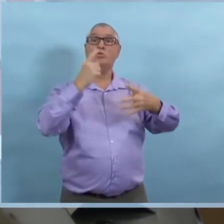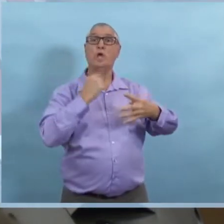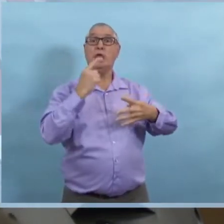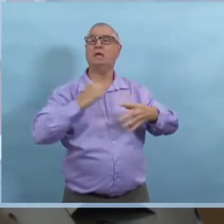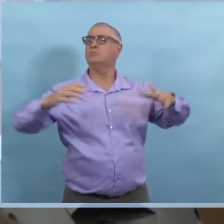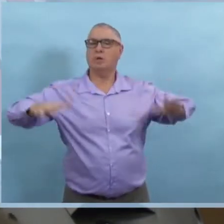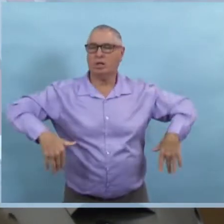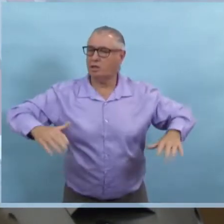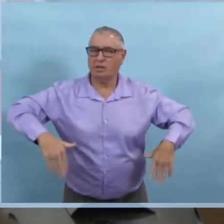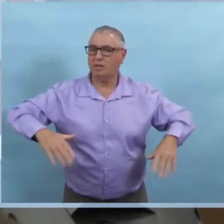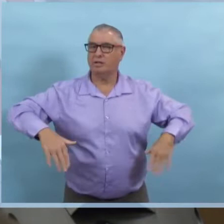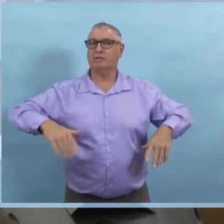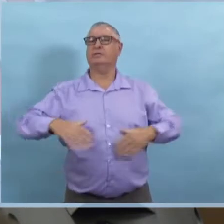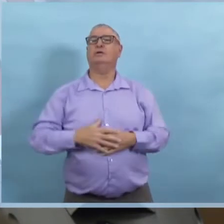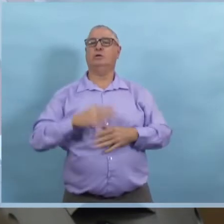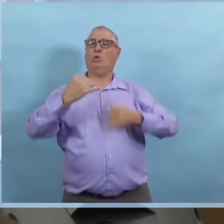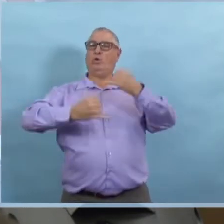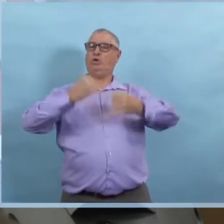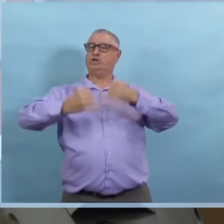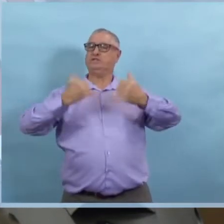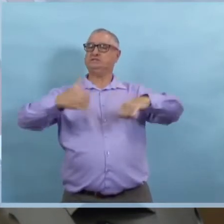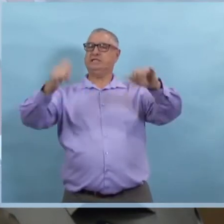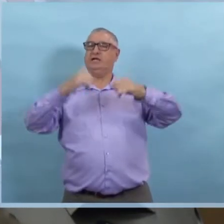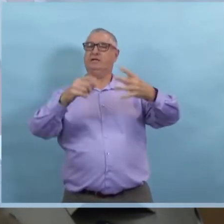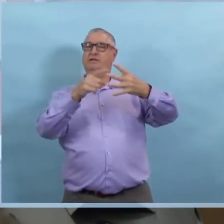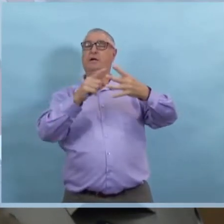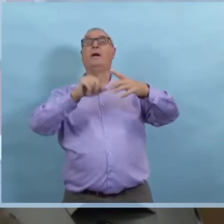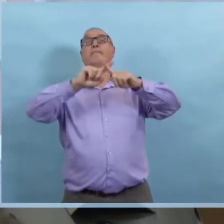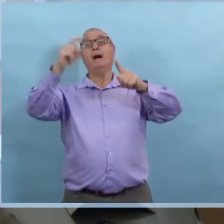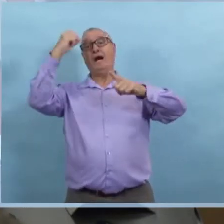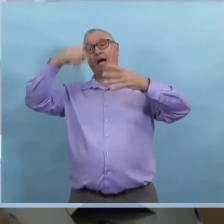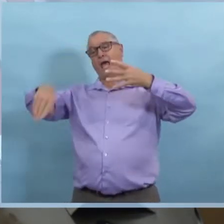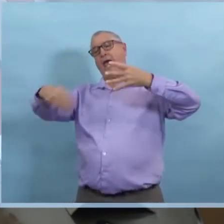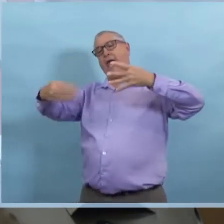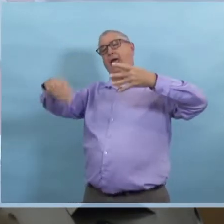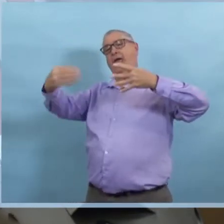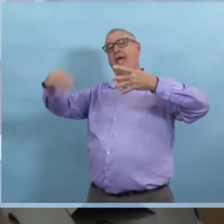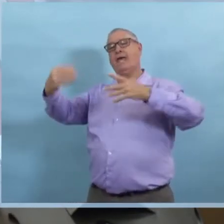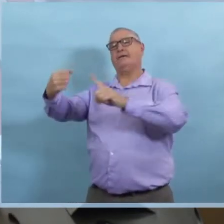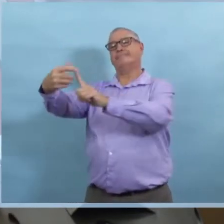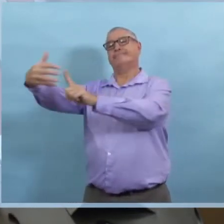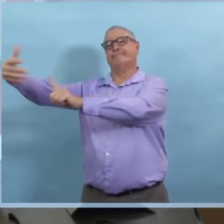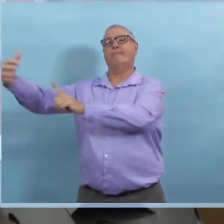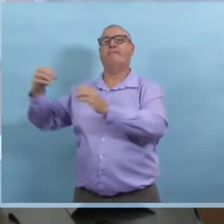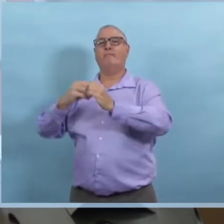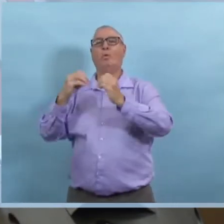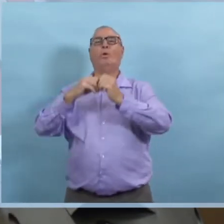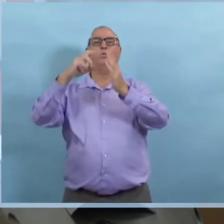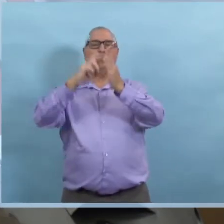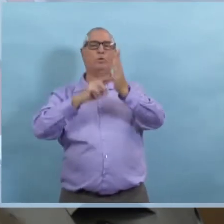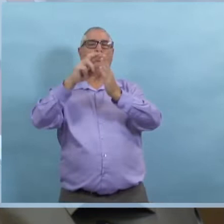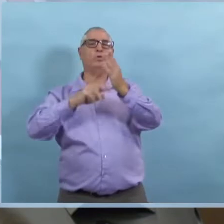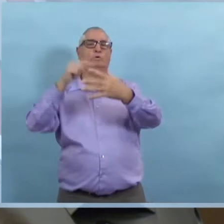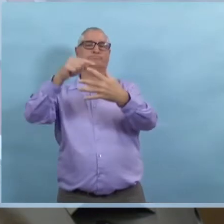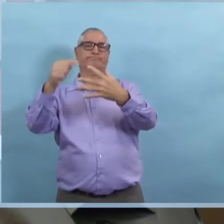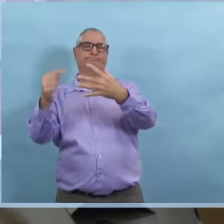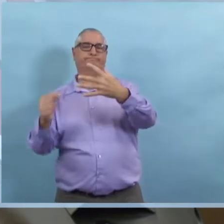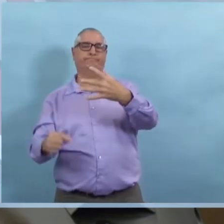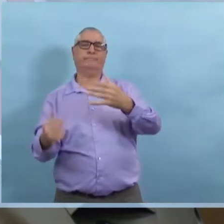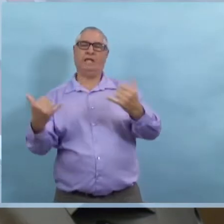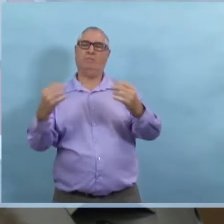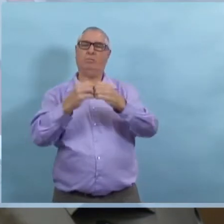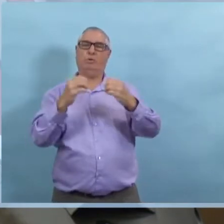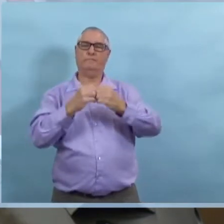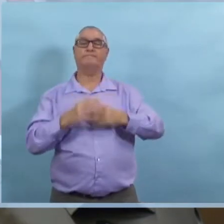Bien entendu, là, c'est un nouveau jeu de mesure dans le niveau orange. J'espère que les gens comprennent ça. Mais s'il y a plus